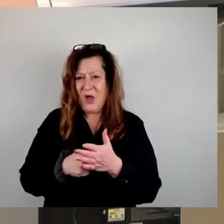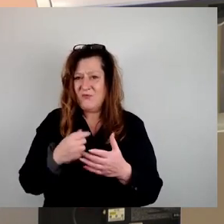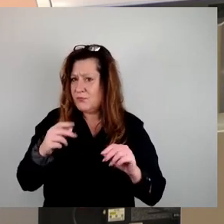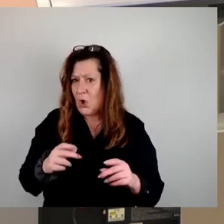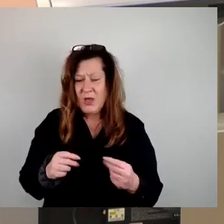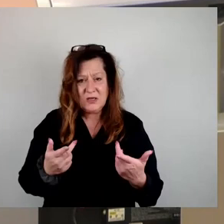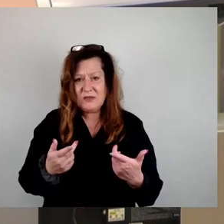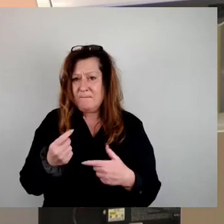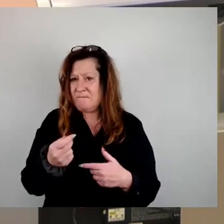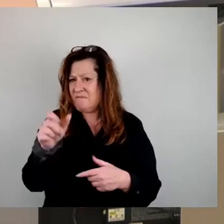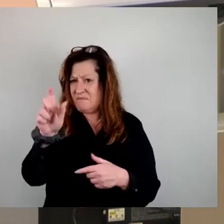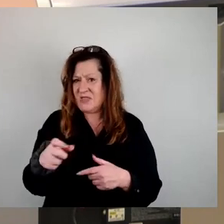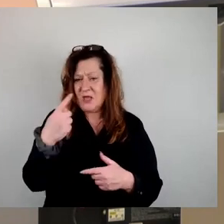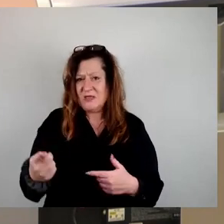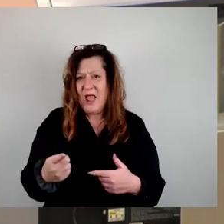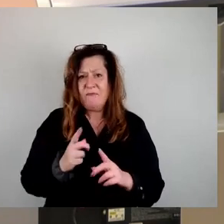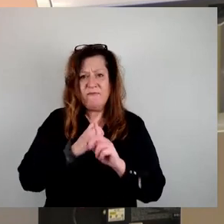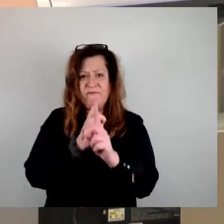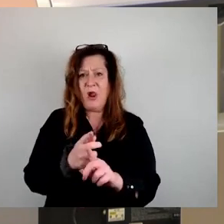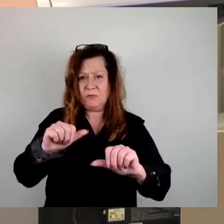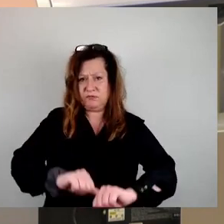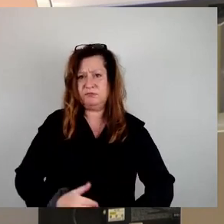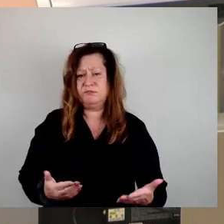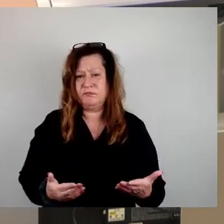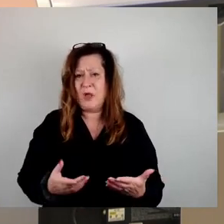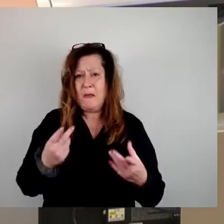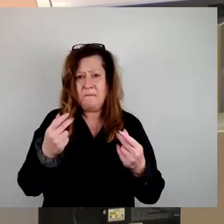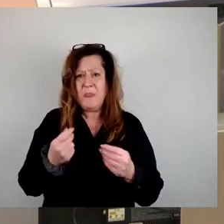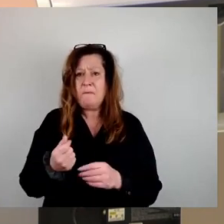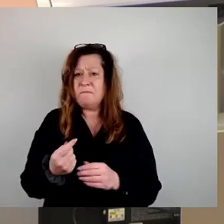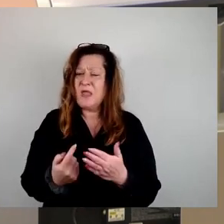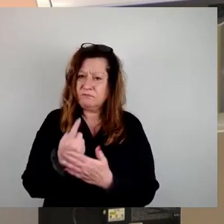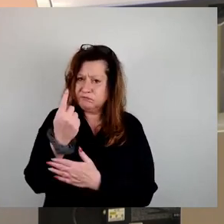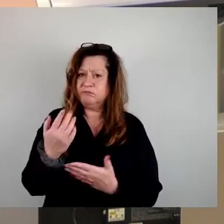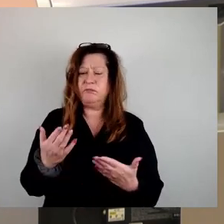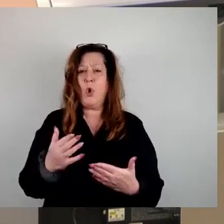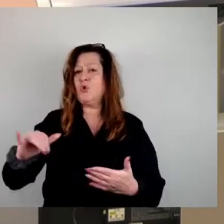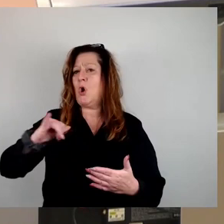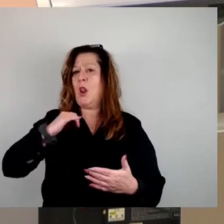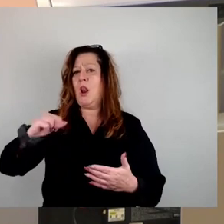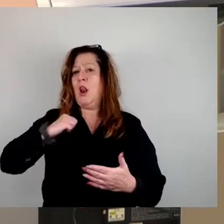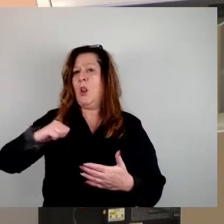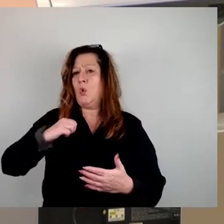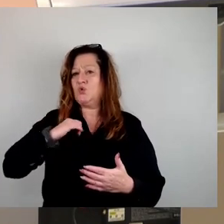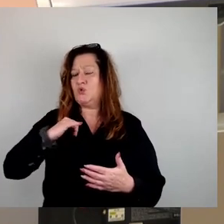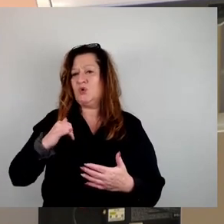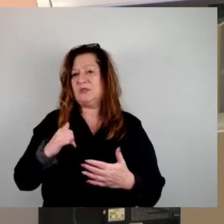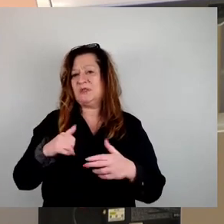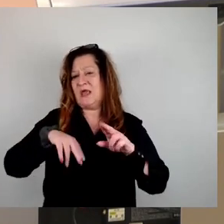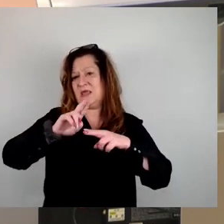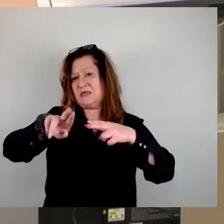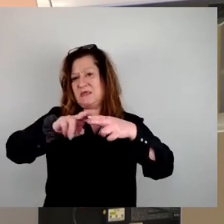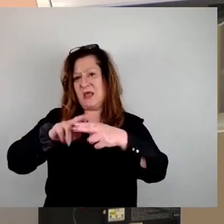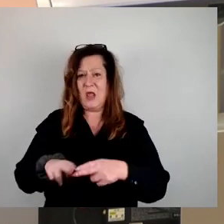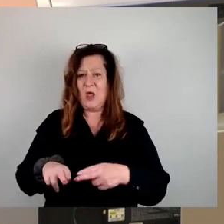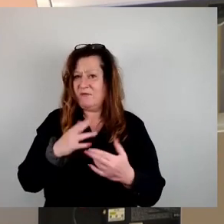Dies wird Mietsteigerungen und mittelfristig auch Kündigungen für Luxussanierungen bedeuten. Denn der Kaufpreis muss natürlich refinanziert werden,